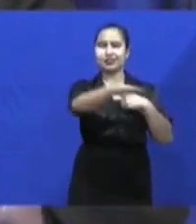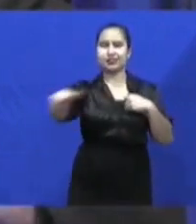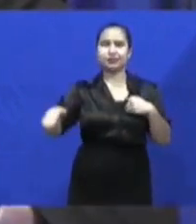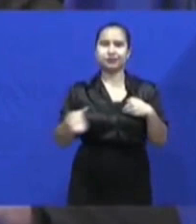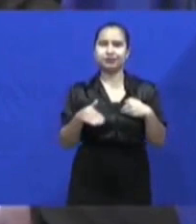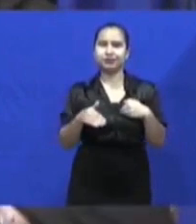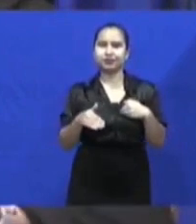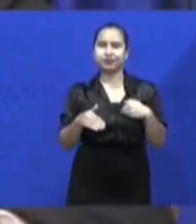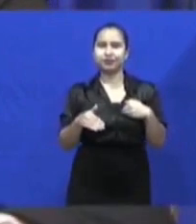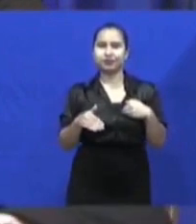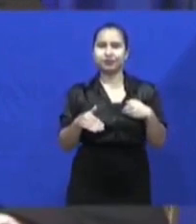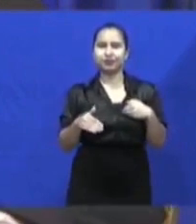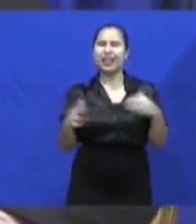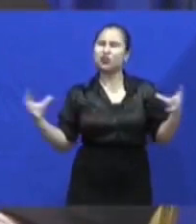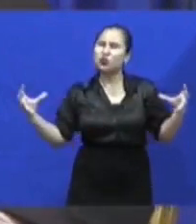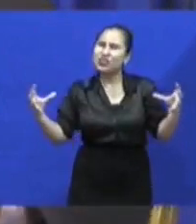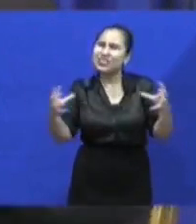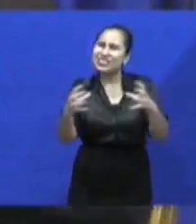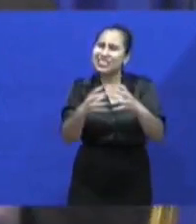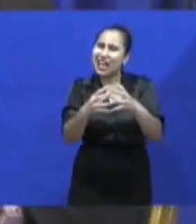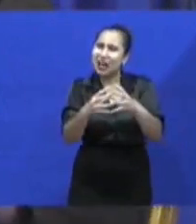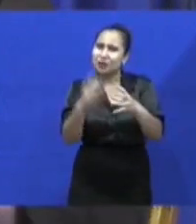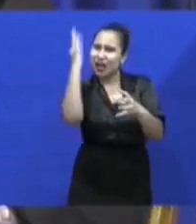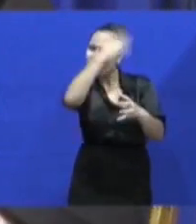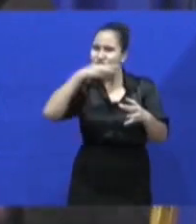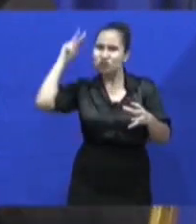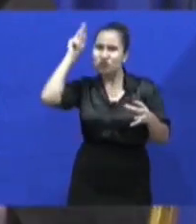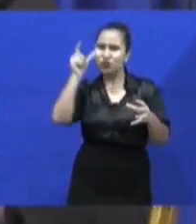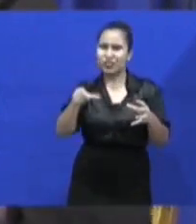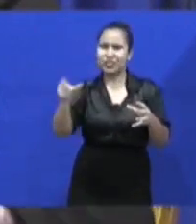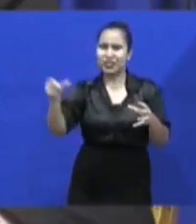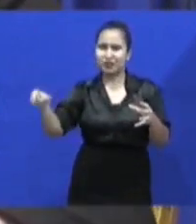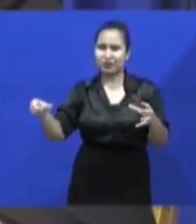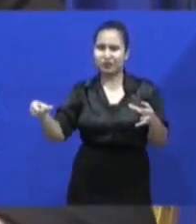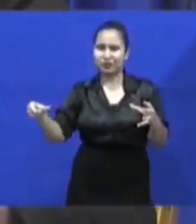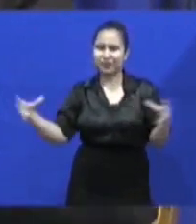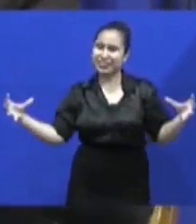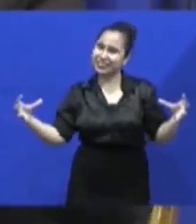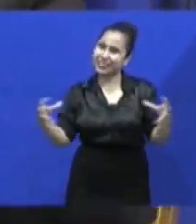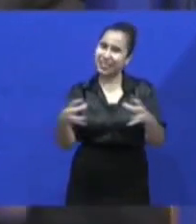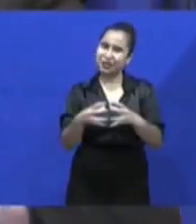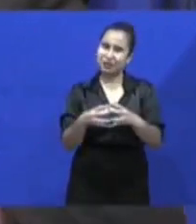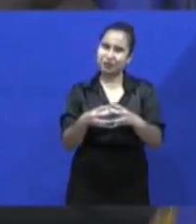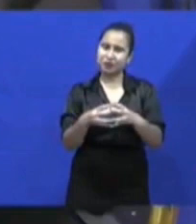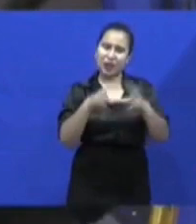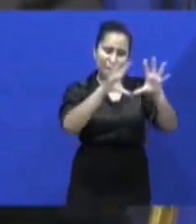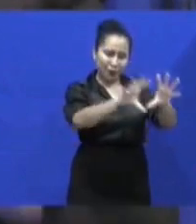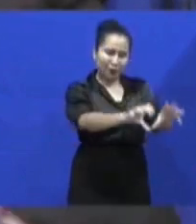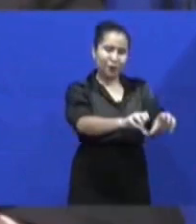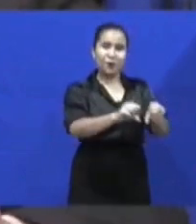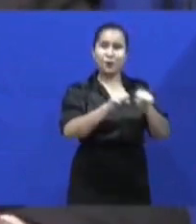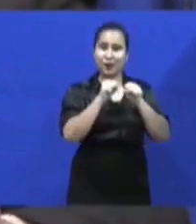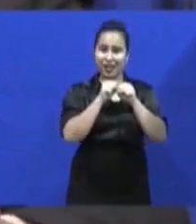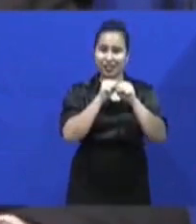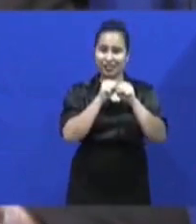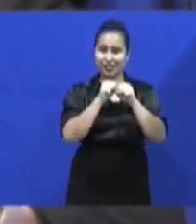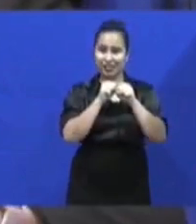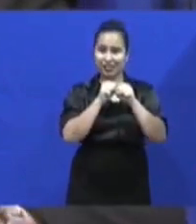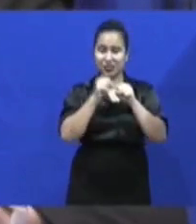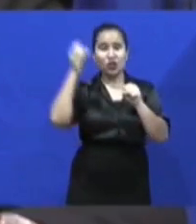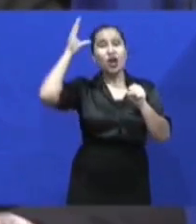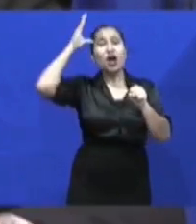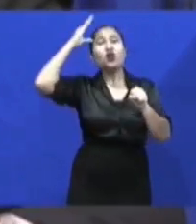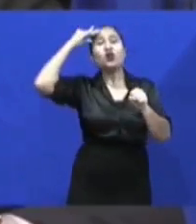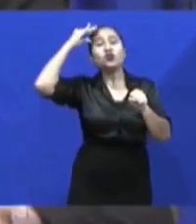Laten we als Surinamers, ik vraag het nogmaals, laten wij als Surinamers. Dus die maatregelen die we nu al uit het hoofd zouden moeten